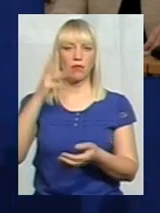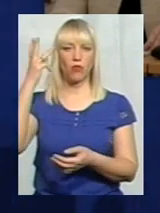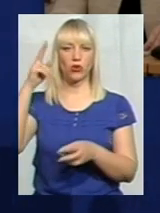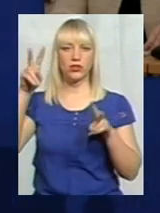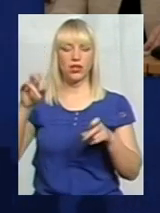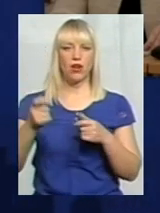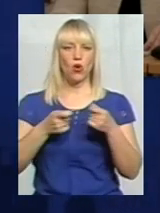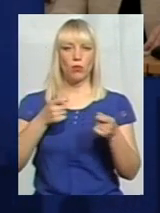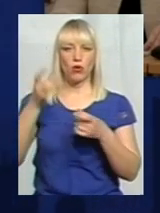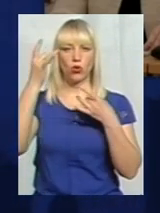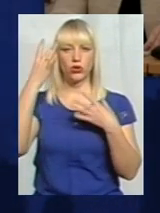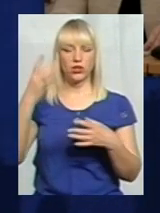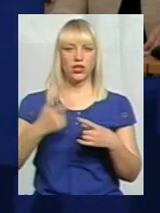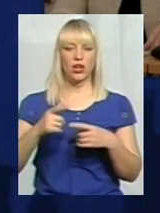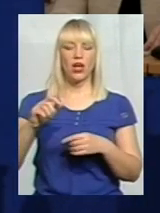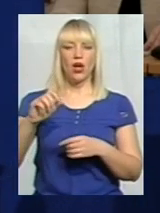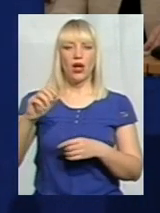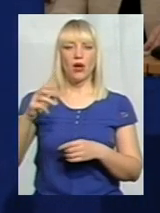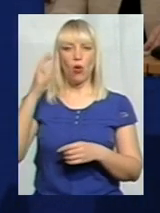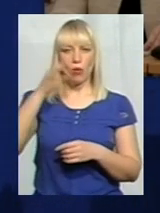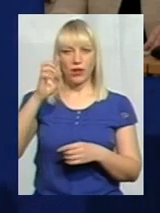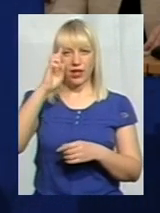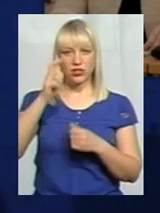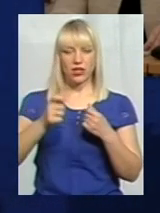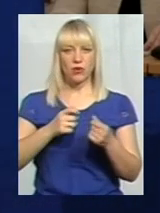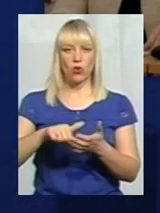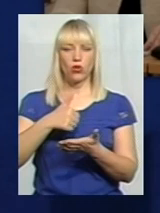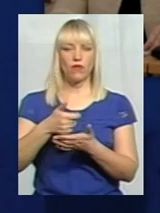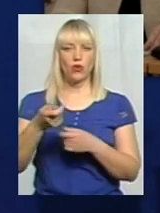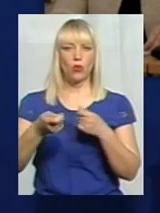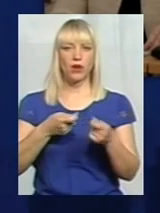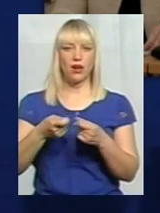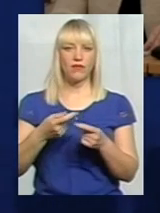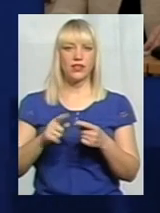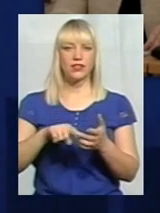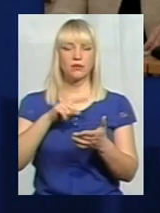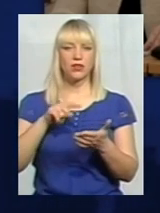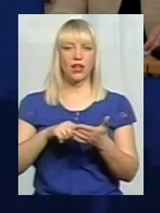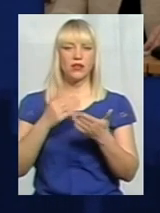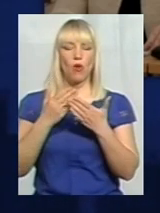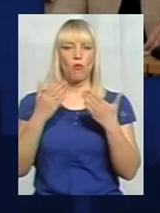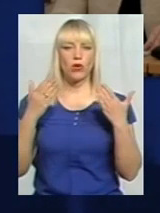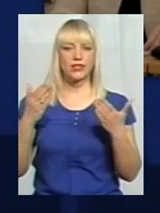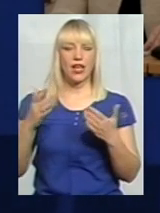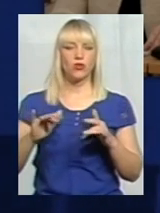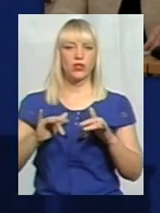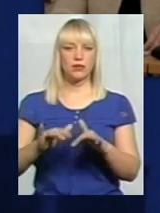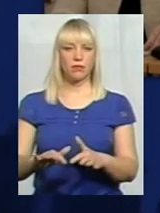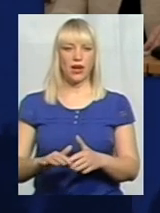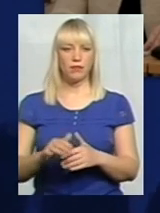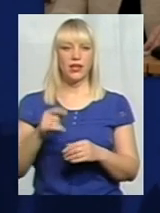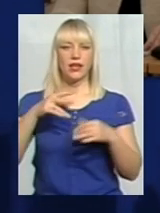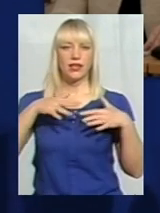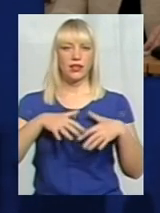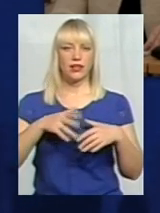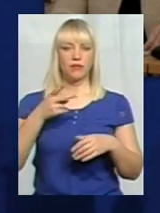управлінні культури Хмельницької облдержадміністрації, Головного спеціаліста з питань музейної справи Міністерства культури і мистецтв автономної республіки